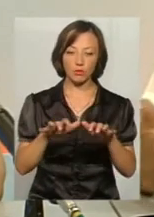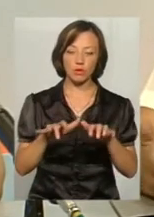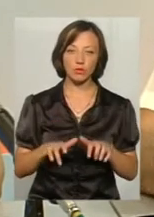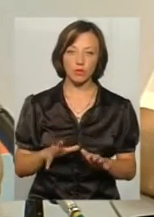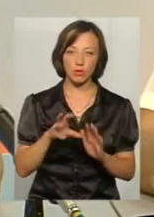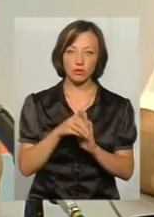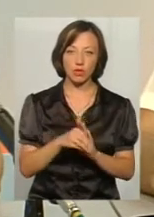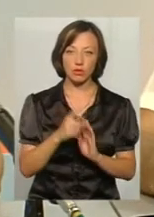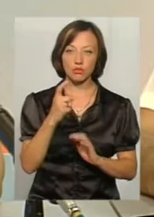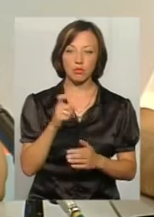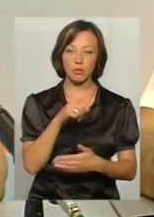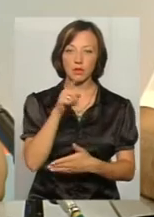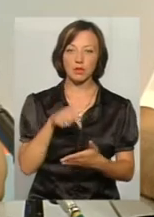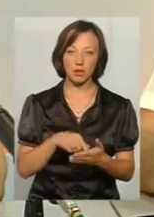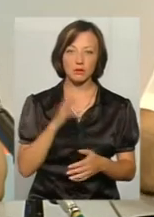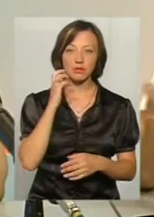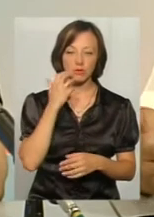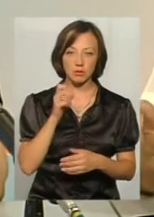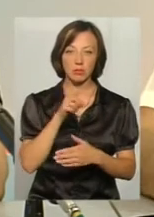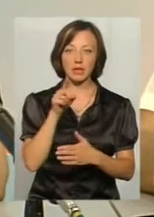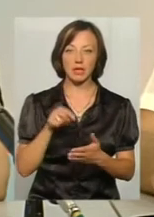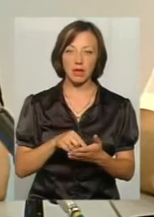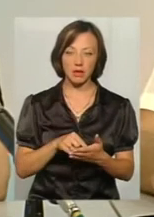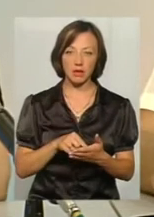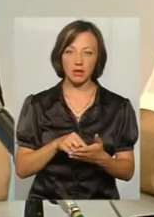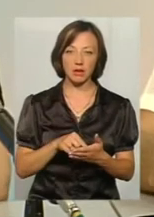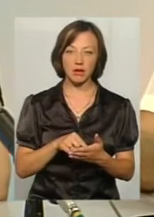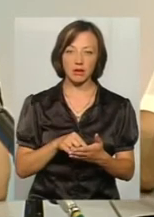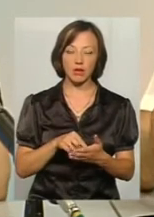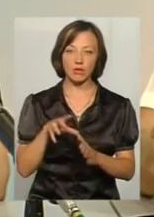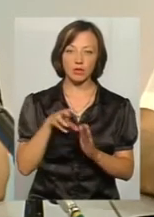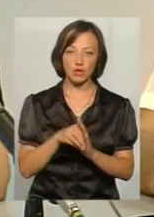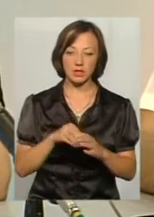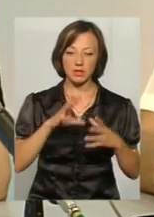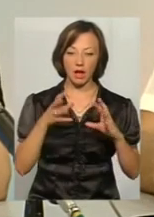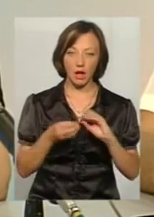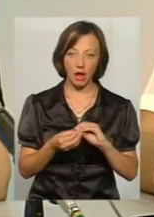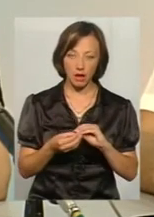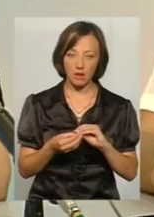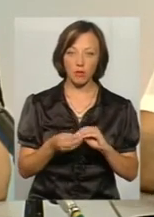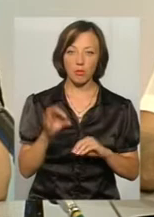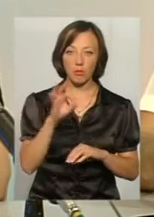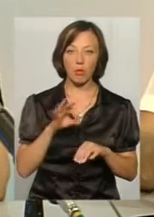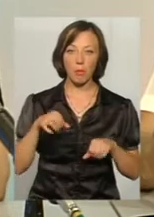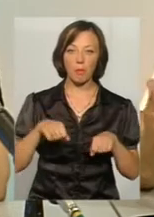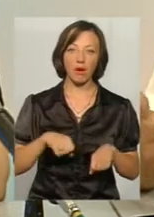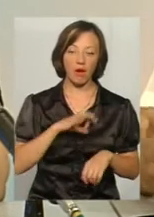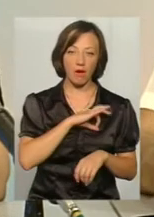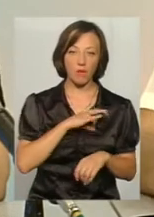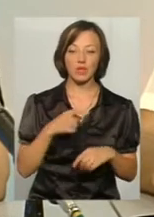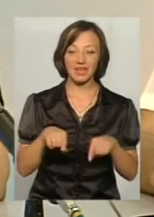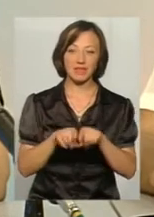включає в себе 100 питань, доволі таки серйозні. Питання включають як і загального характеру по праву, так і